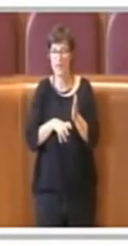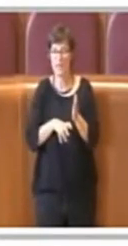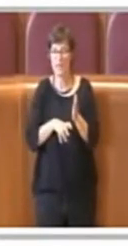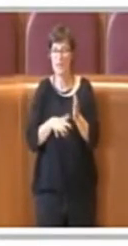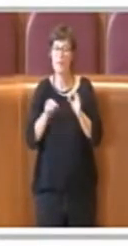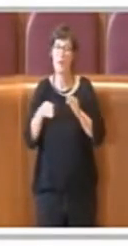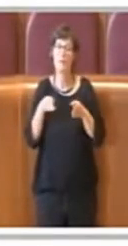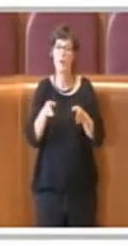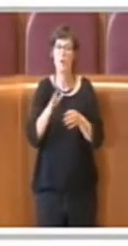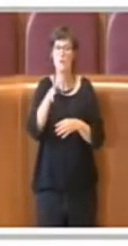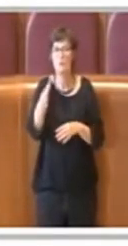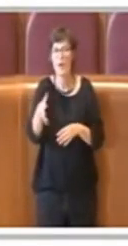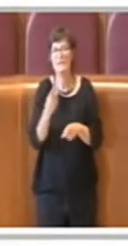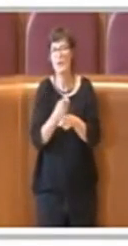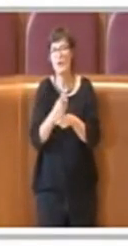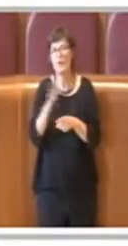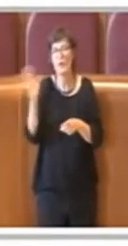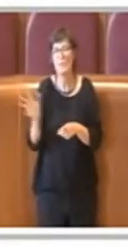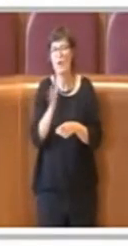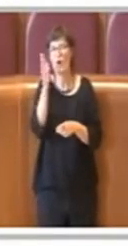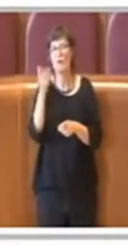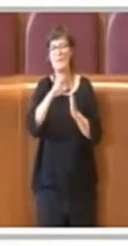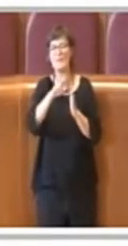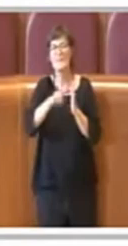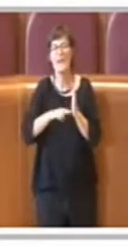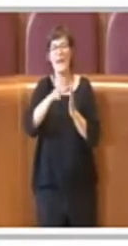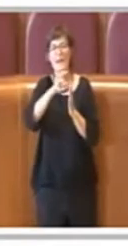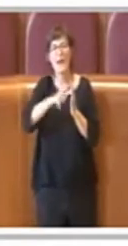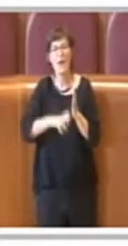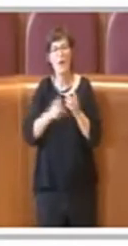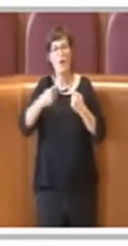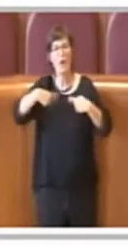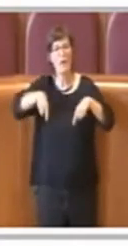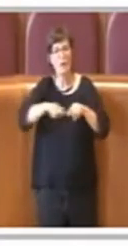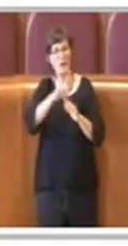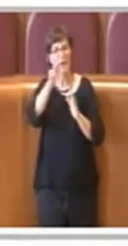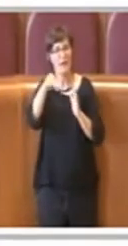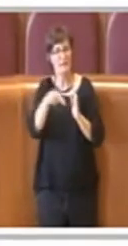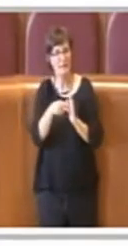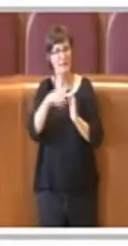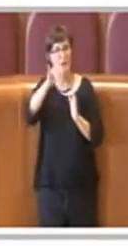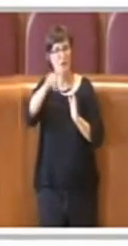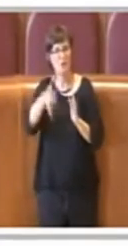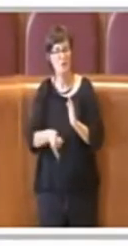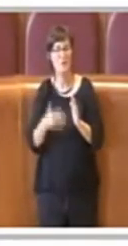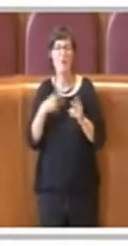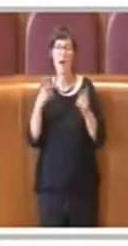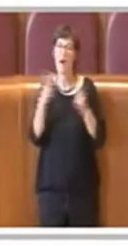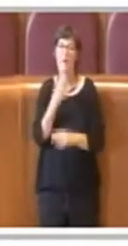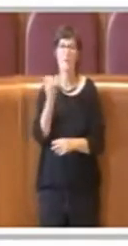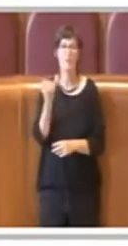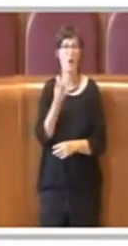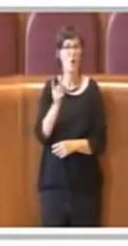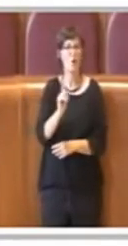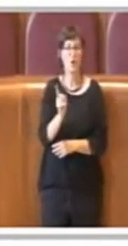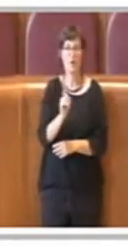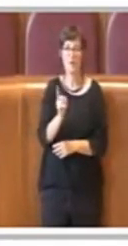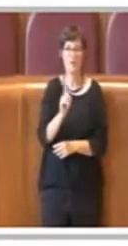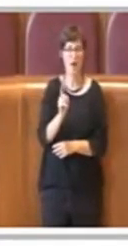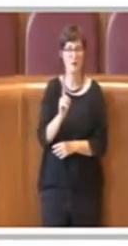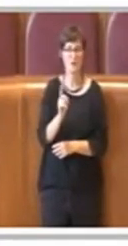inserite nel regolamento di giunta, ma di fatto non era semplice andare ad incardinare questo esame da parte degli